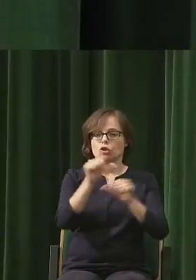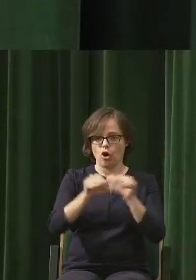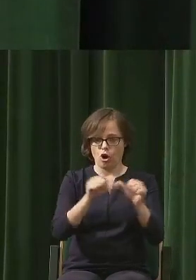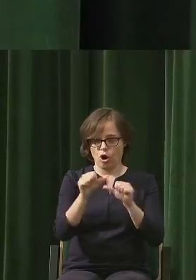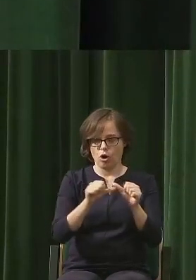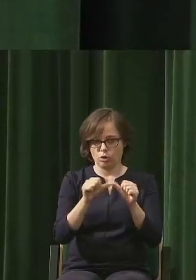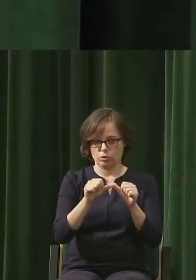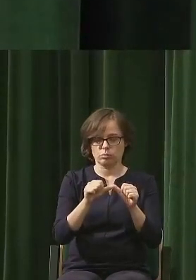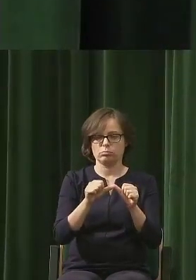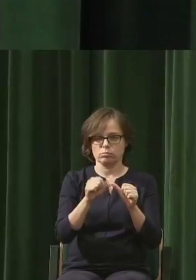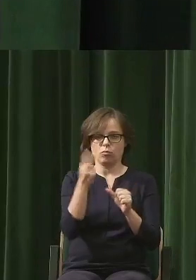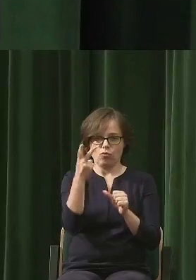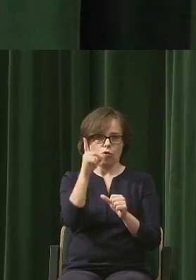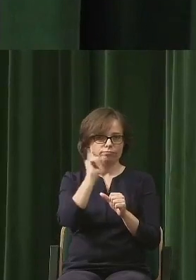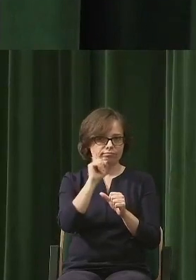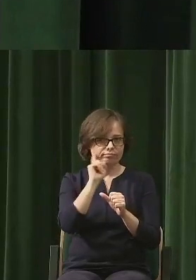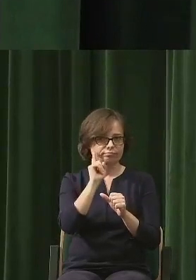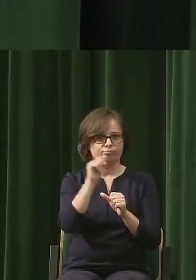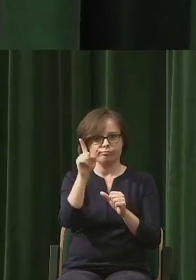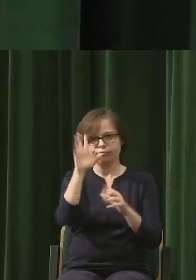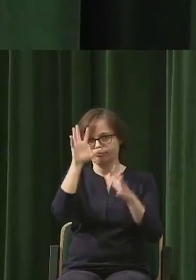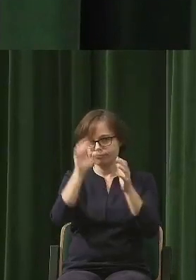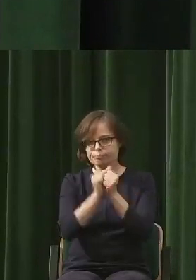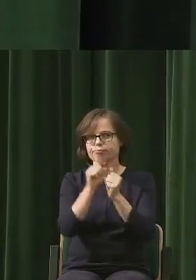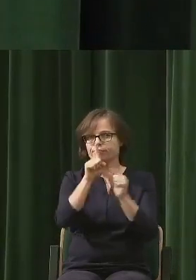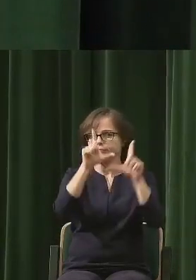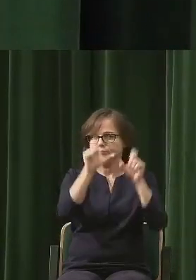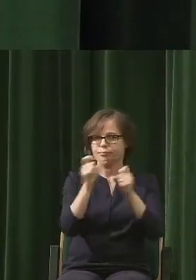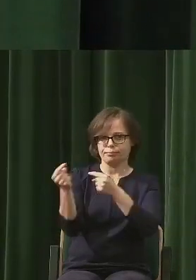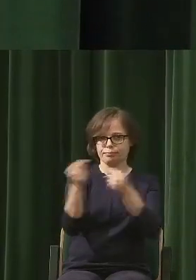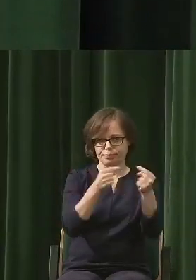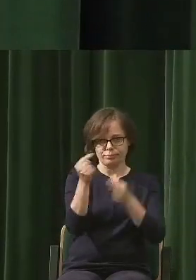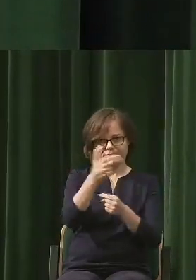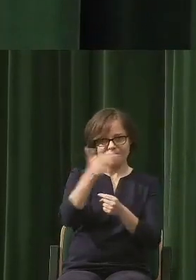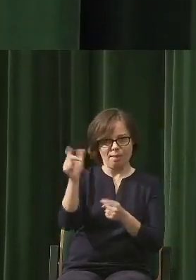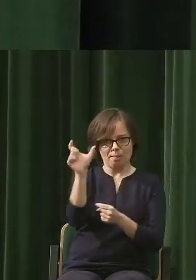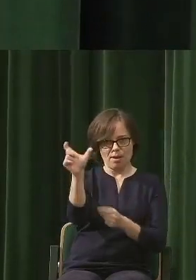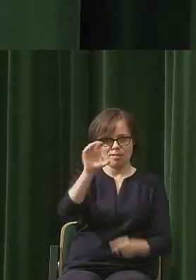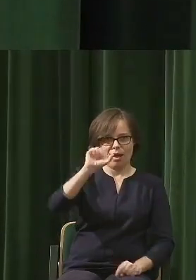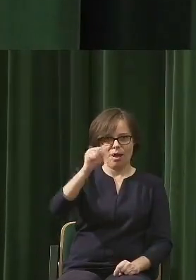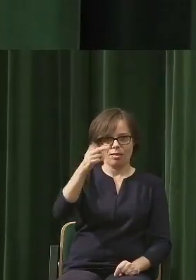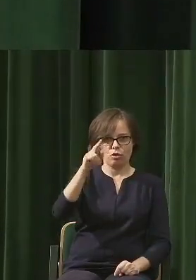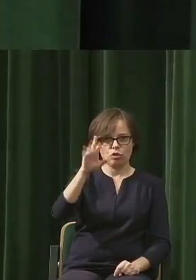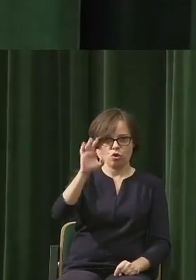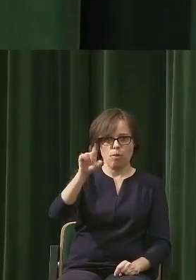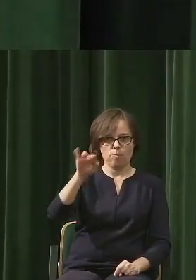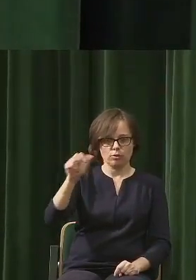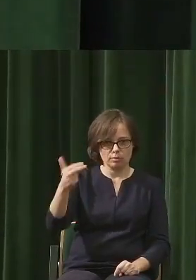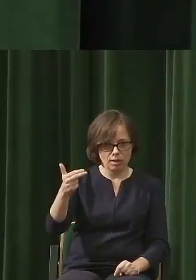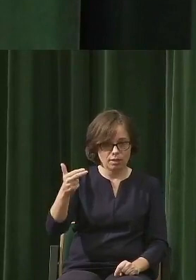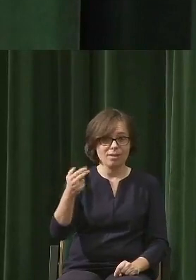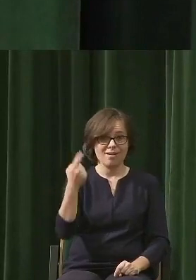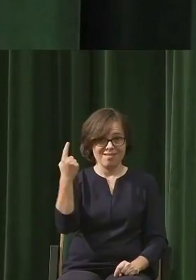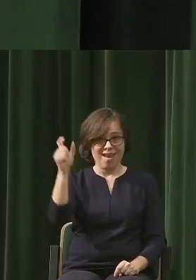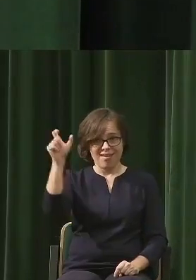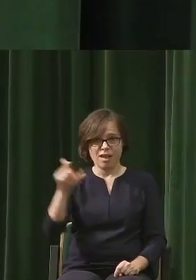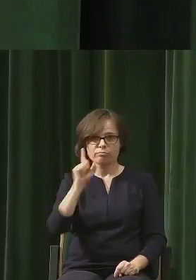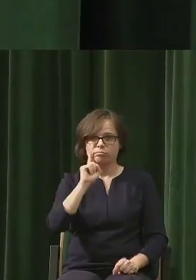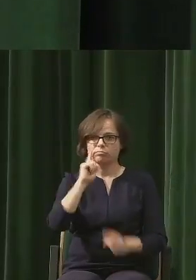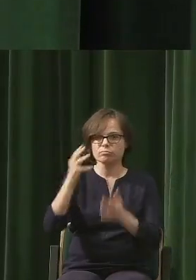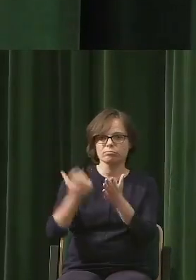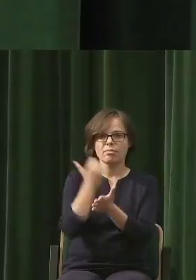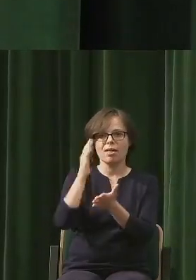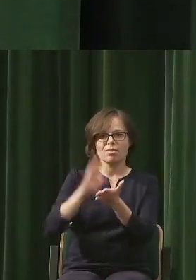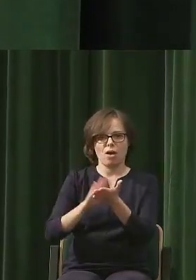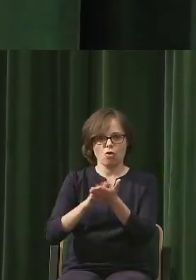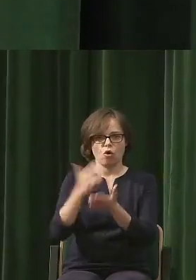Stormera, no to wybitnych uczonych, no Krucen to noblista, dostał nagrodę Nobla z